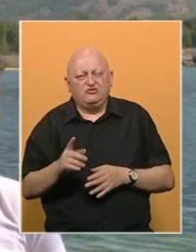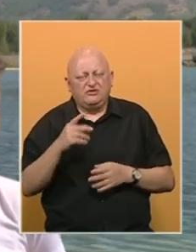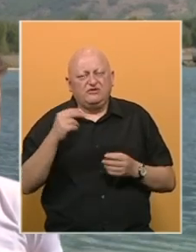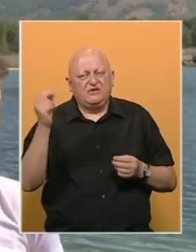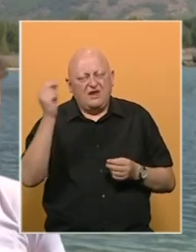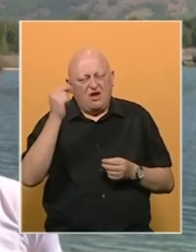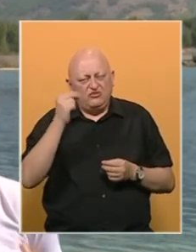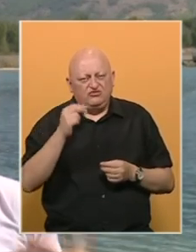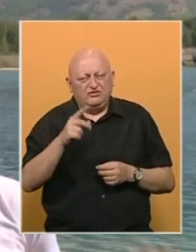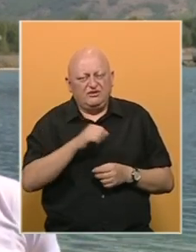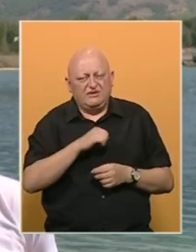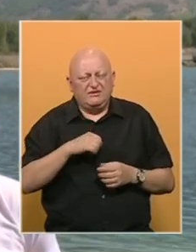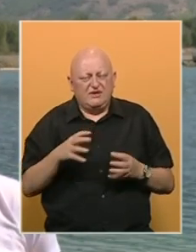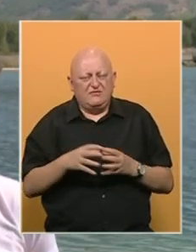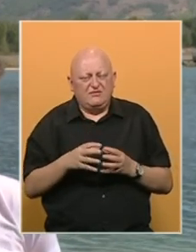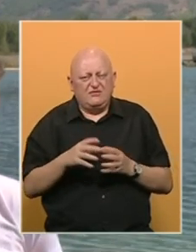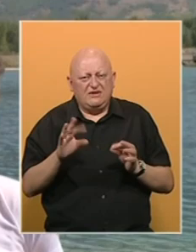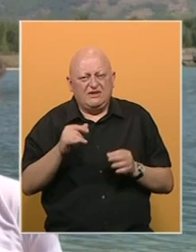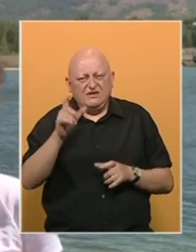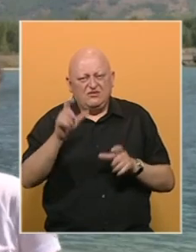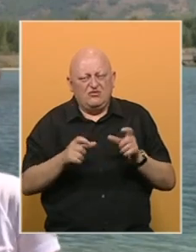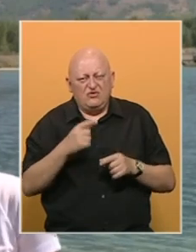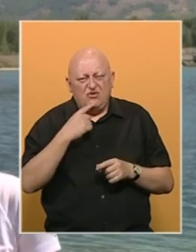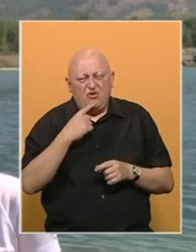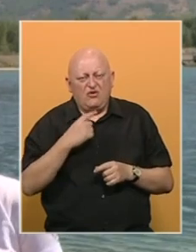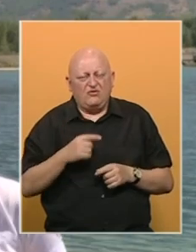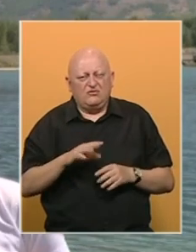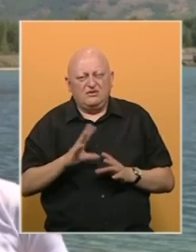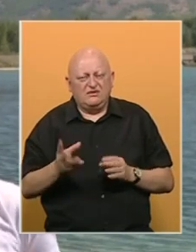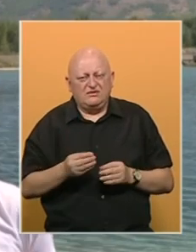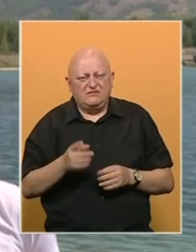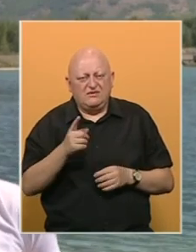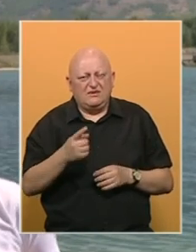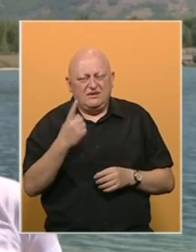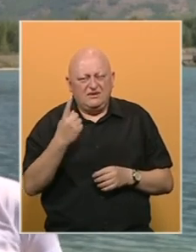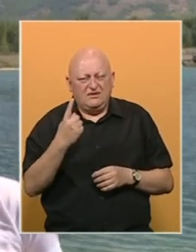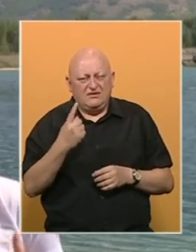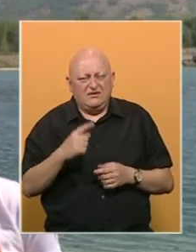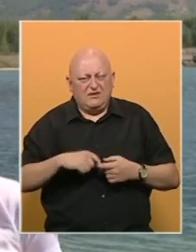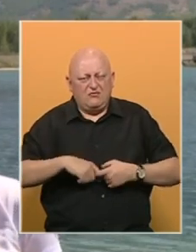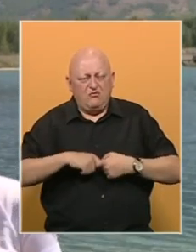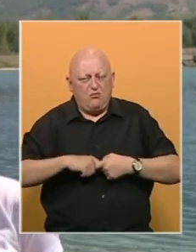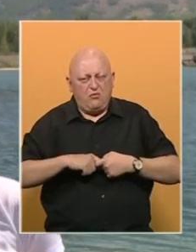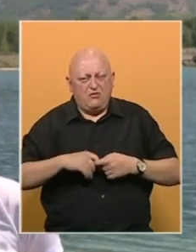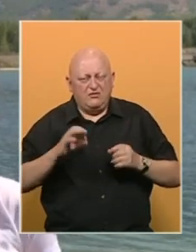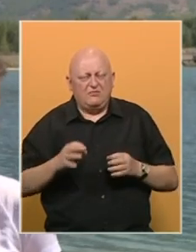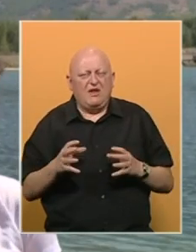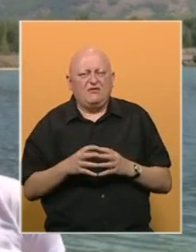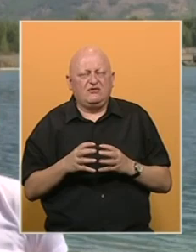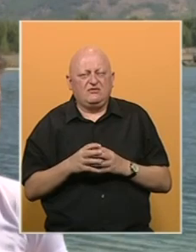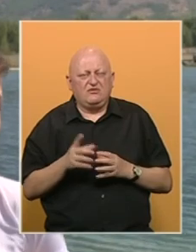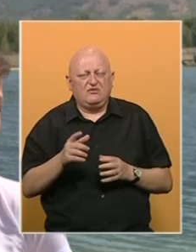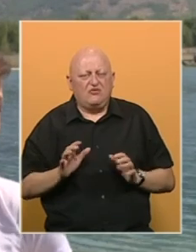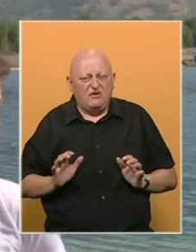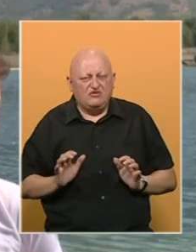naviknete i taj sami tim, grupa od deset ljudi koja u biti kroz to sve postane neka povezana i pravi tim, onda vas